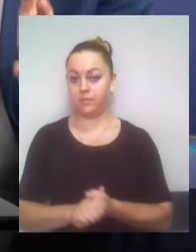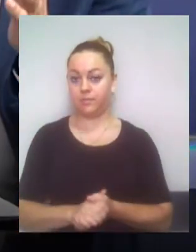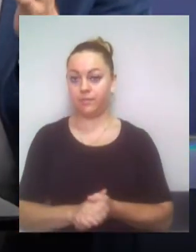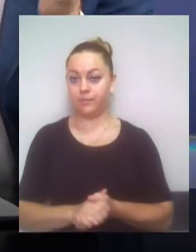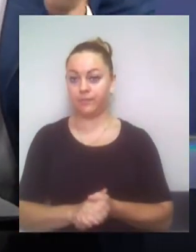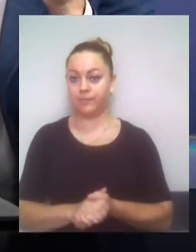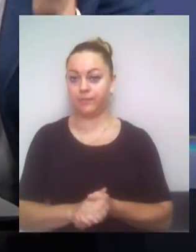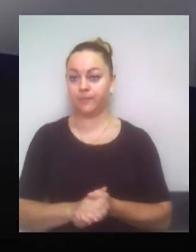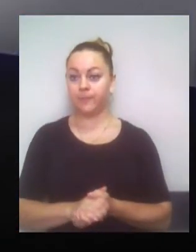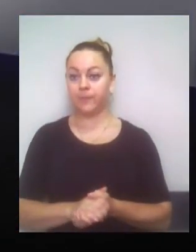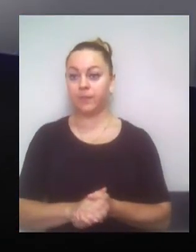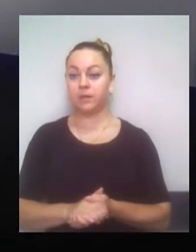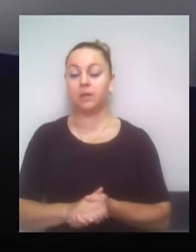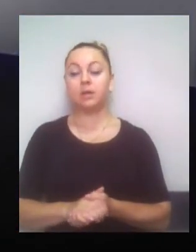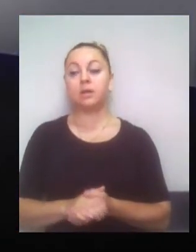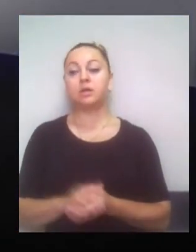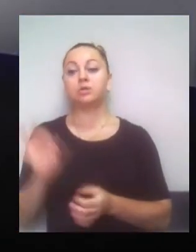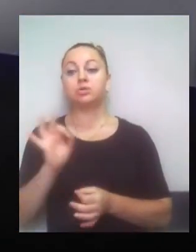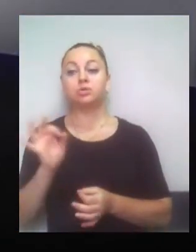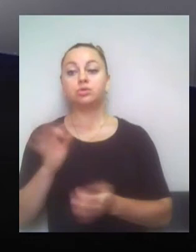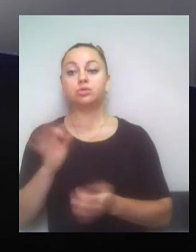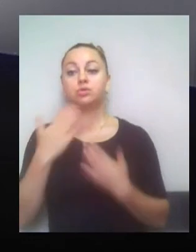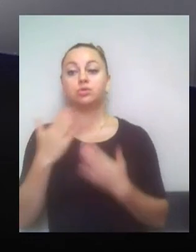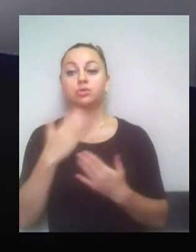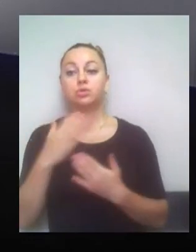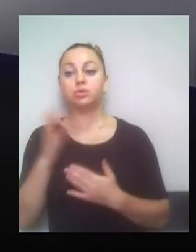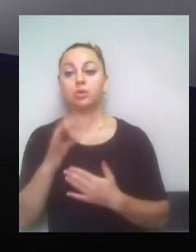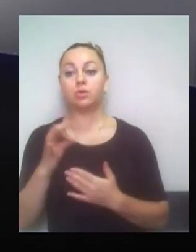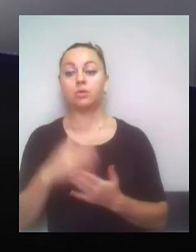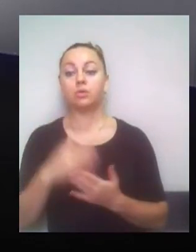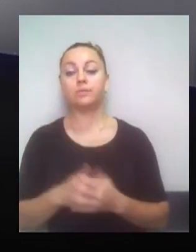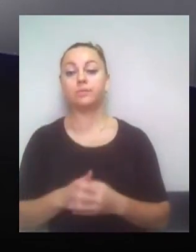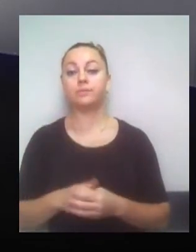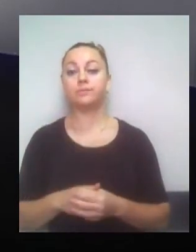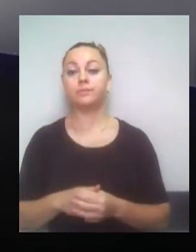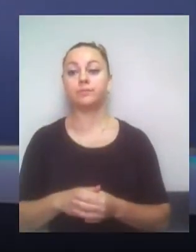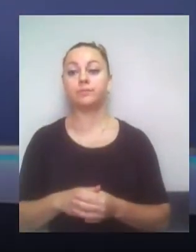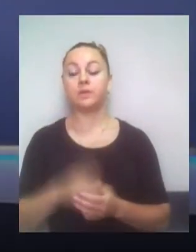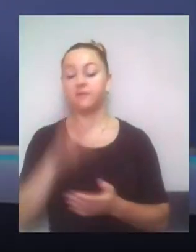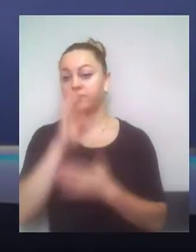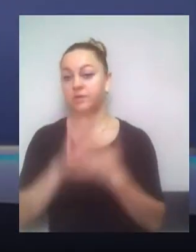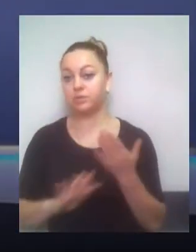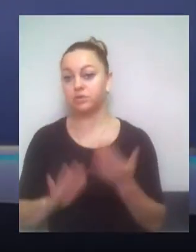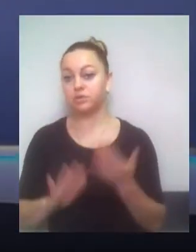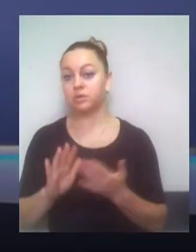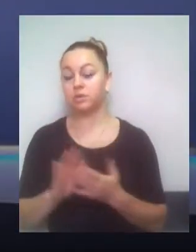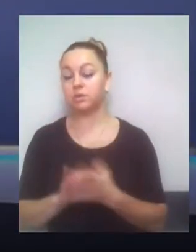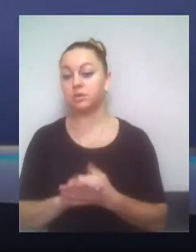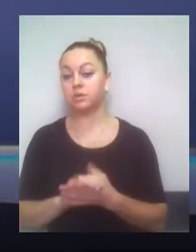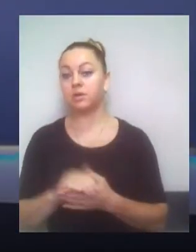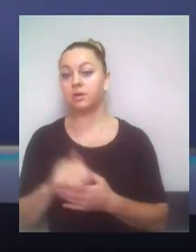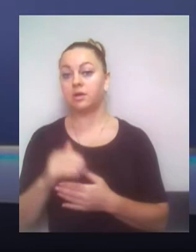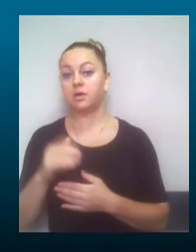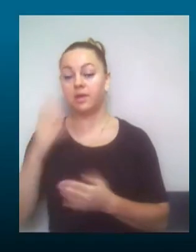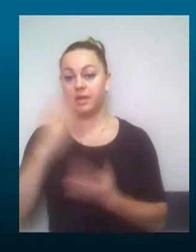Пані Лілі, а що стосується активності, яку ми бачили, достатньо? Вибачте, будь ласка, також надуманими є